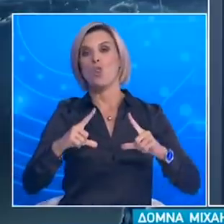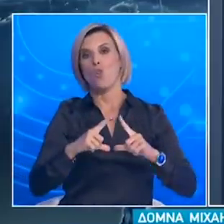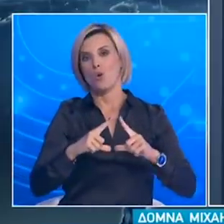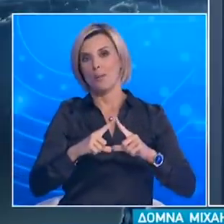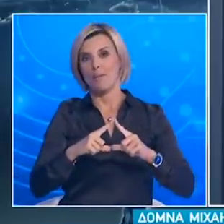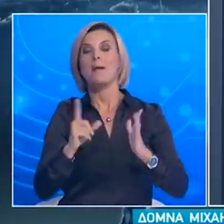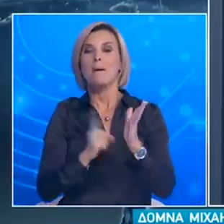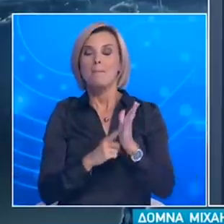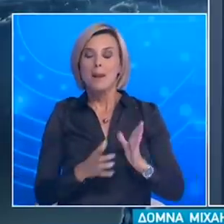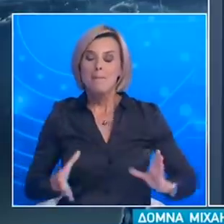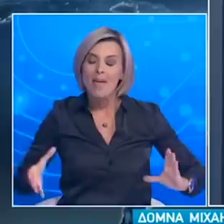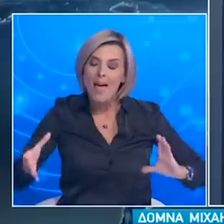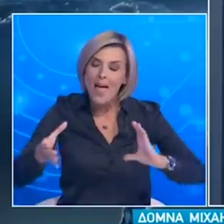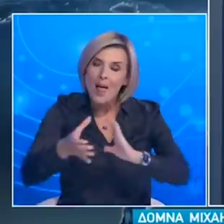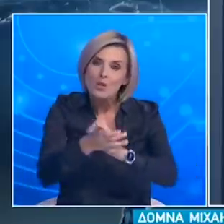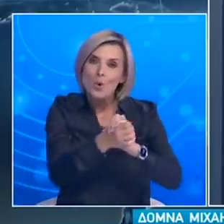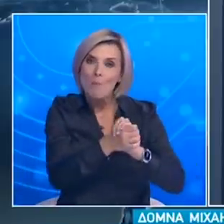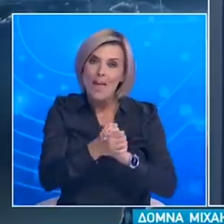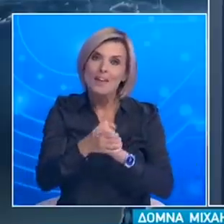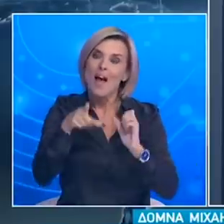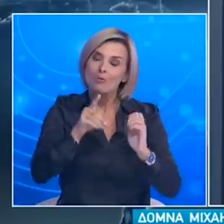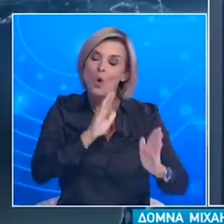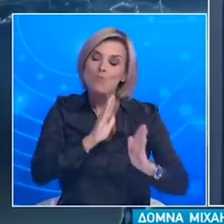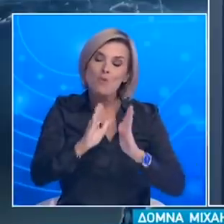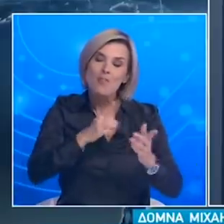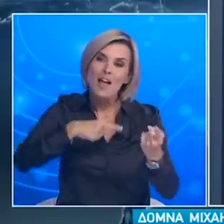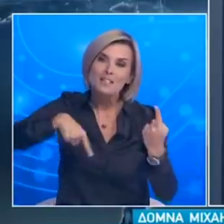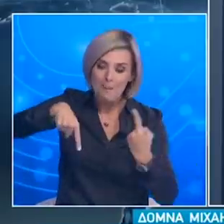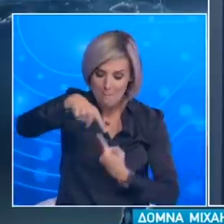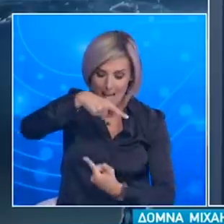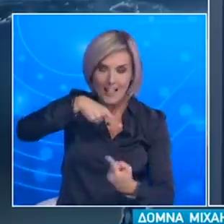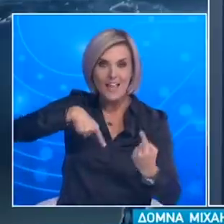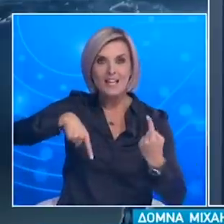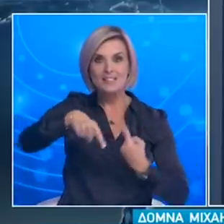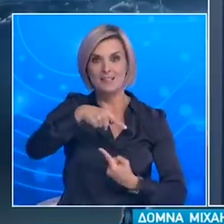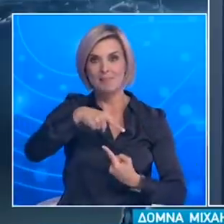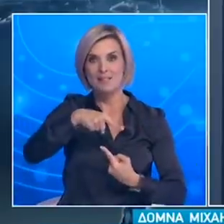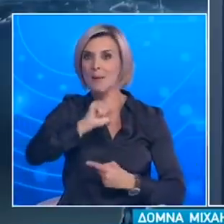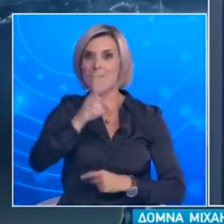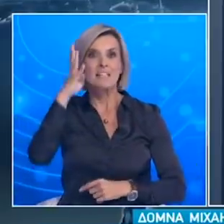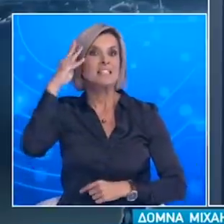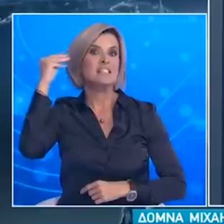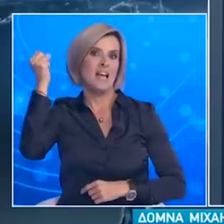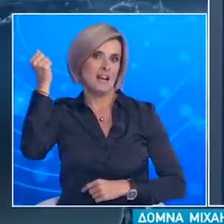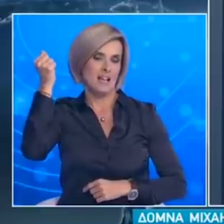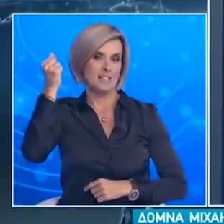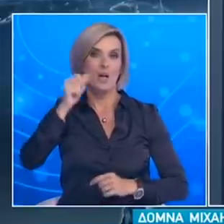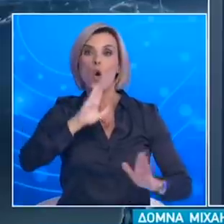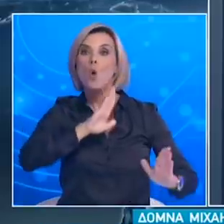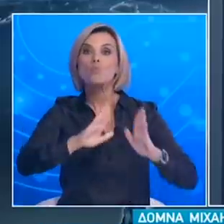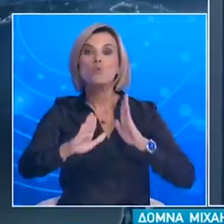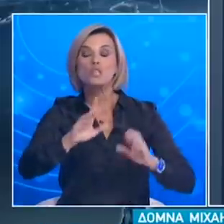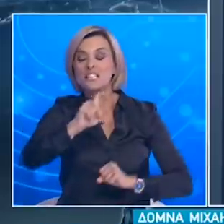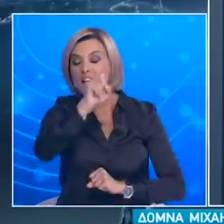ενωμένοι Μόνο έτσι θα προφυλάξουμε ο ένας τον άλλον Δεν πρέπει σε καμία στιγμή να ξεχνάμε ότι η προστασία της ζωής